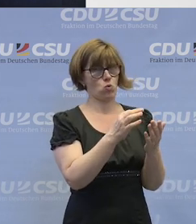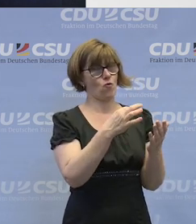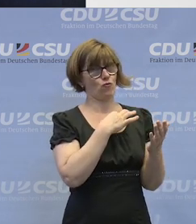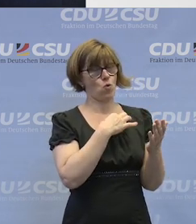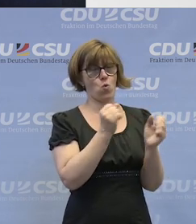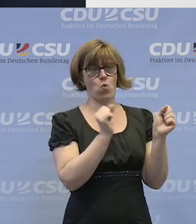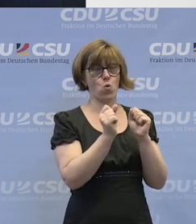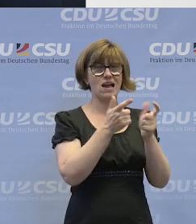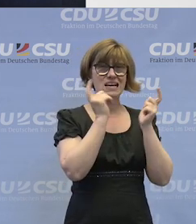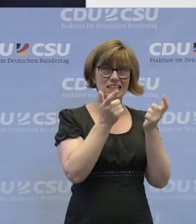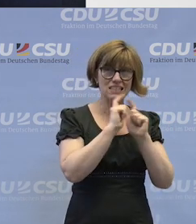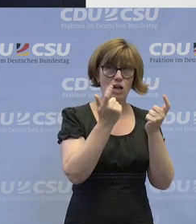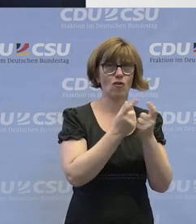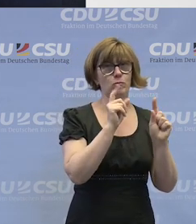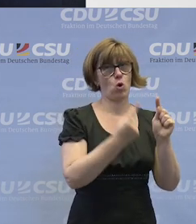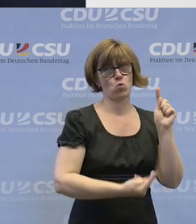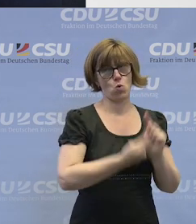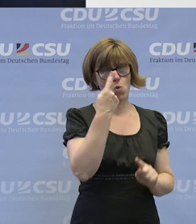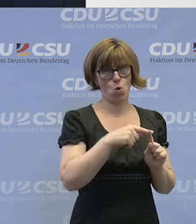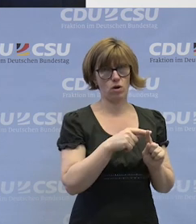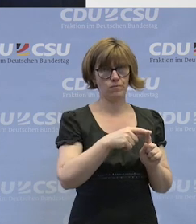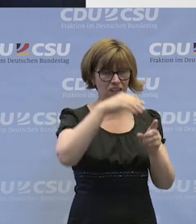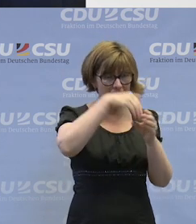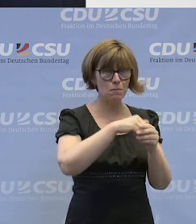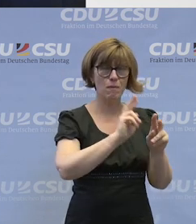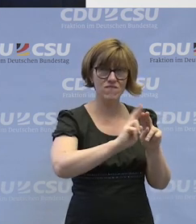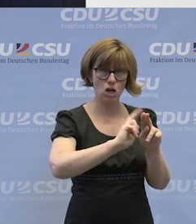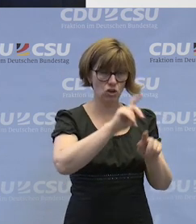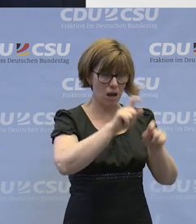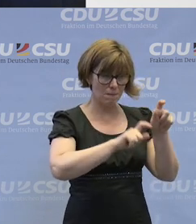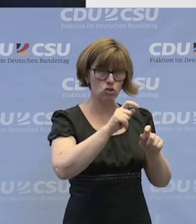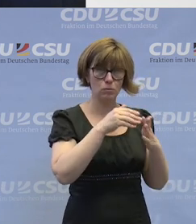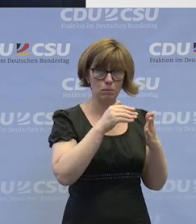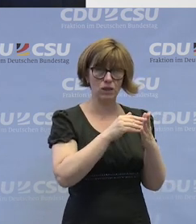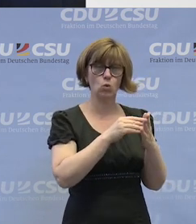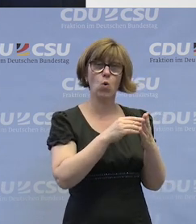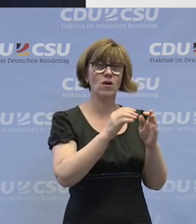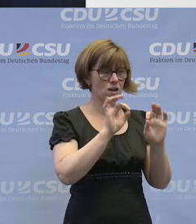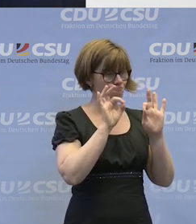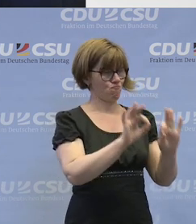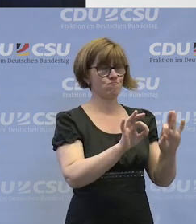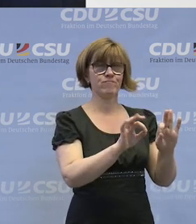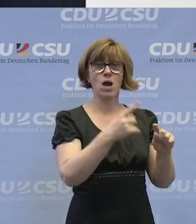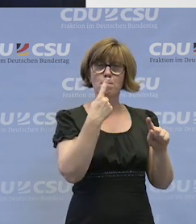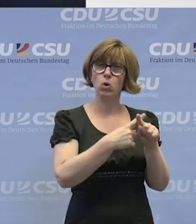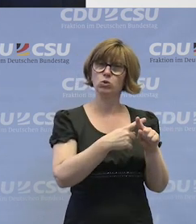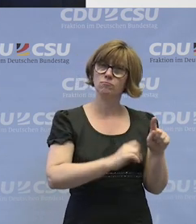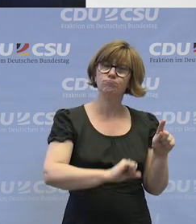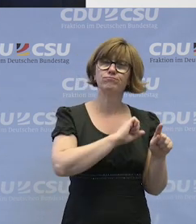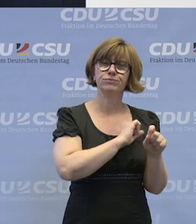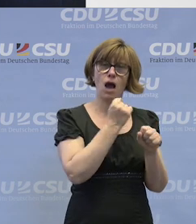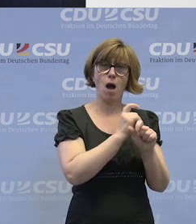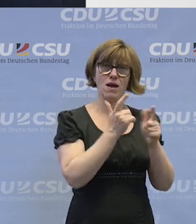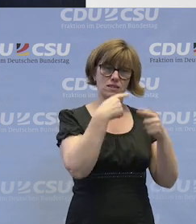gesellschaftlicher Bedeutung. In den Werkstätten wird den Menschen mit Behinderung ein gutes und erfülltes